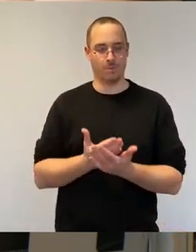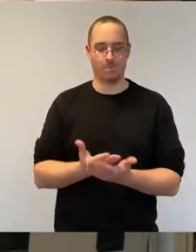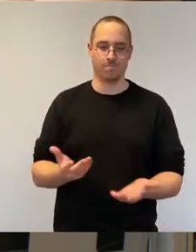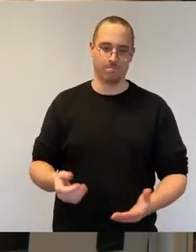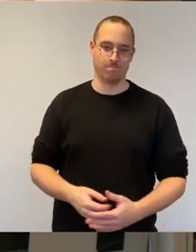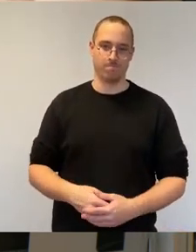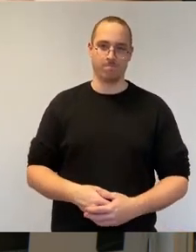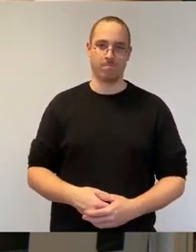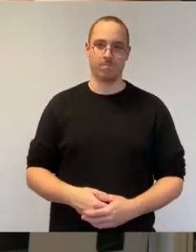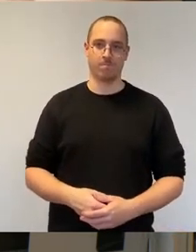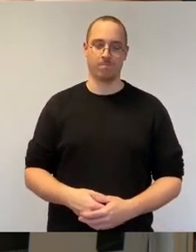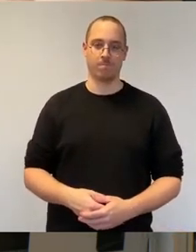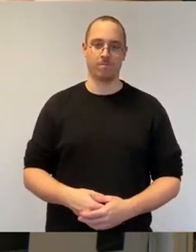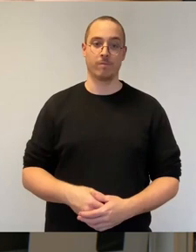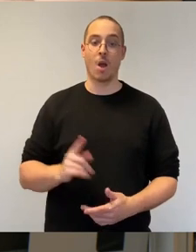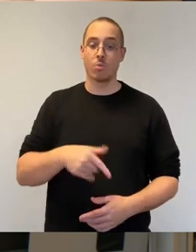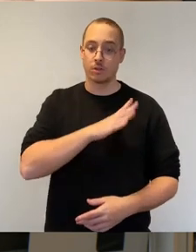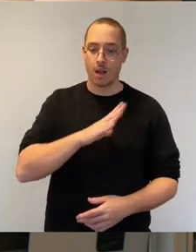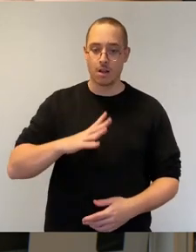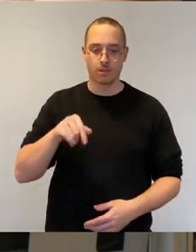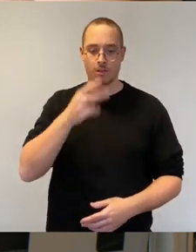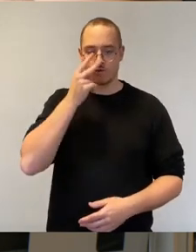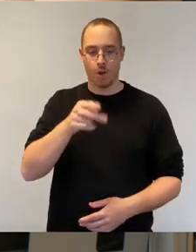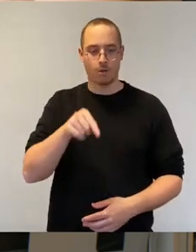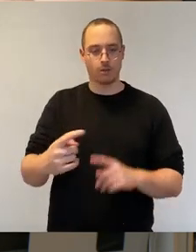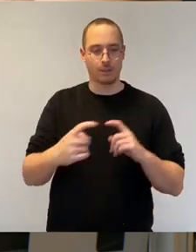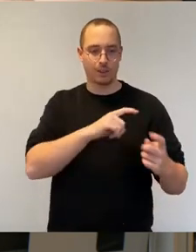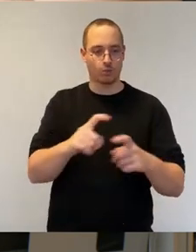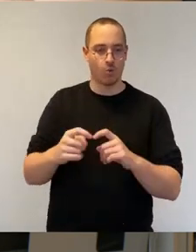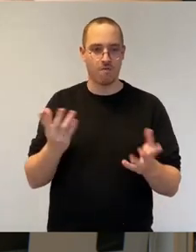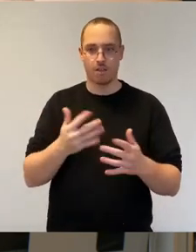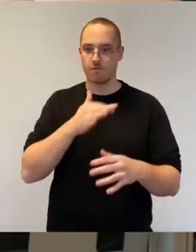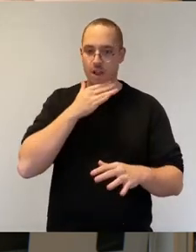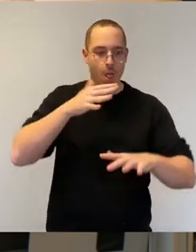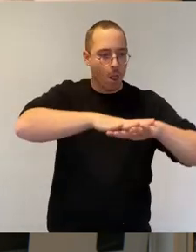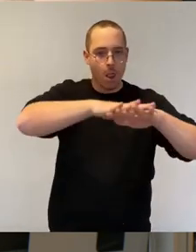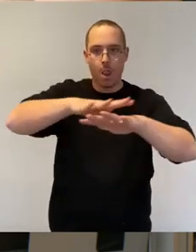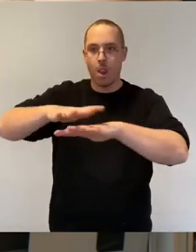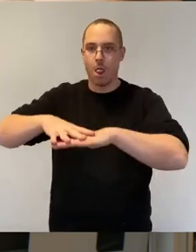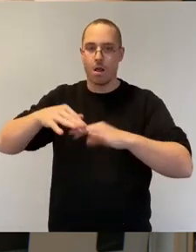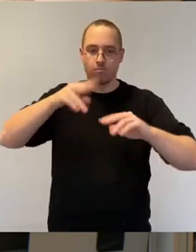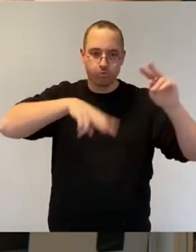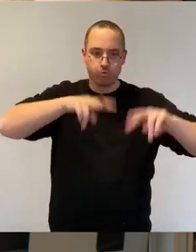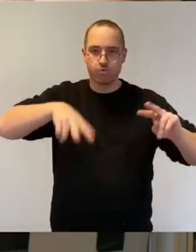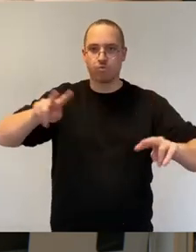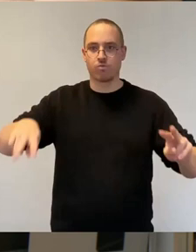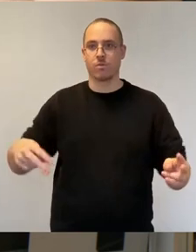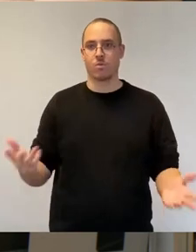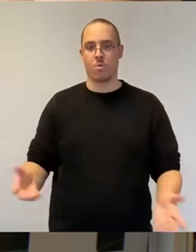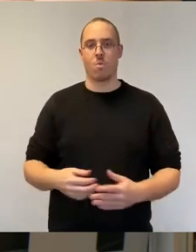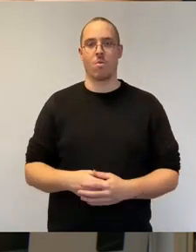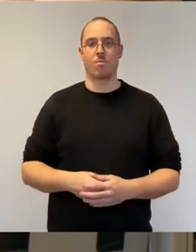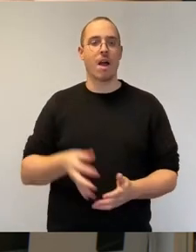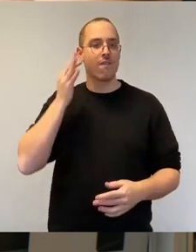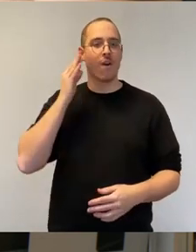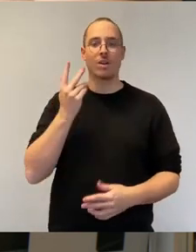Sachsen guckt, ist das, was da jetzt an Flickenteppich entsteht, ziemlicher Quatsch. Frau Siebenreicher hat es gesagt, wir machen jetzt in den Landkreisen